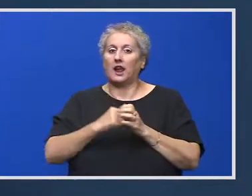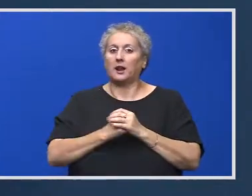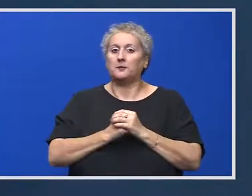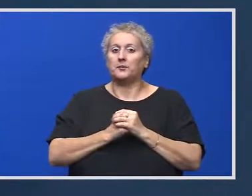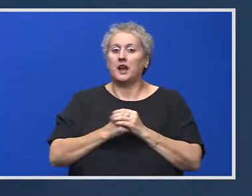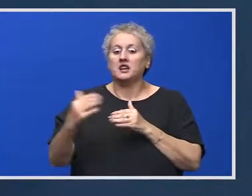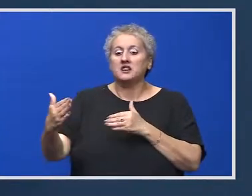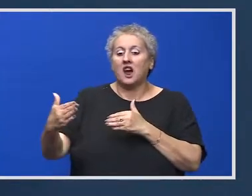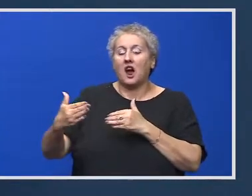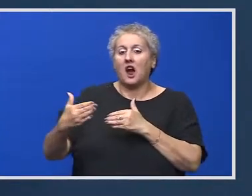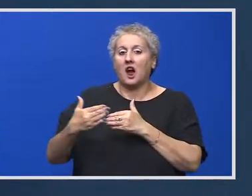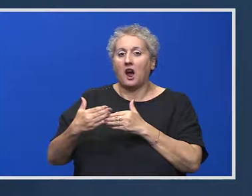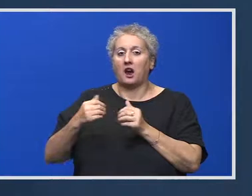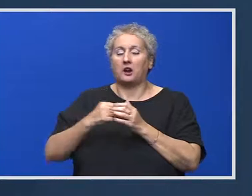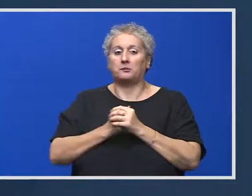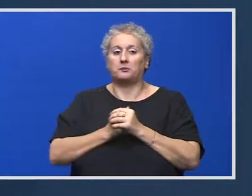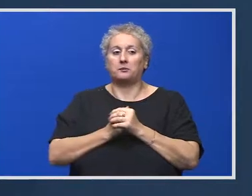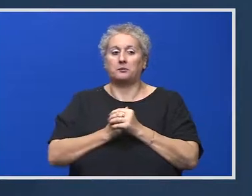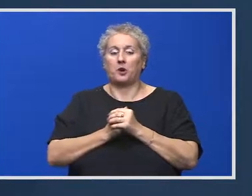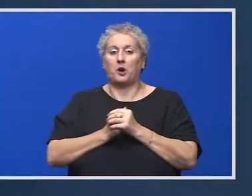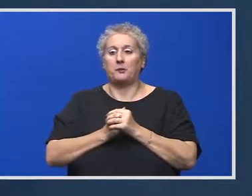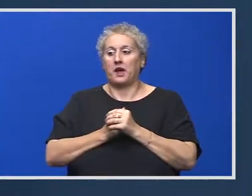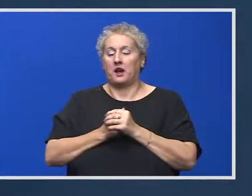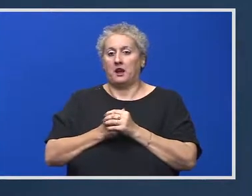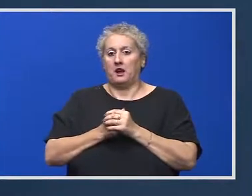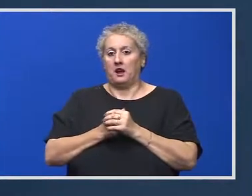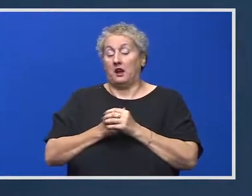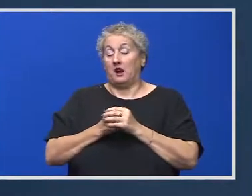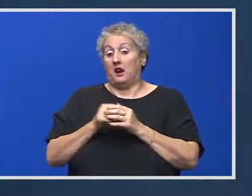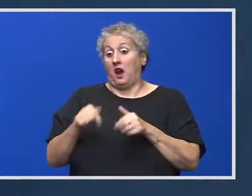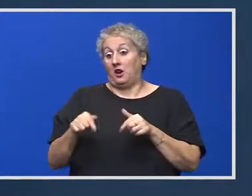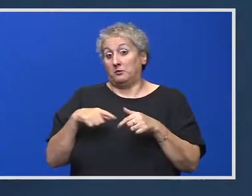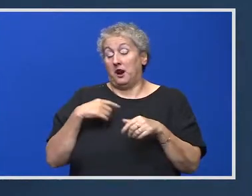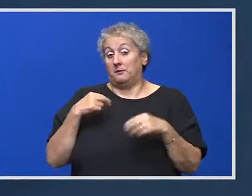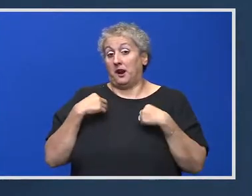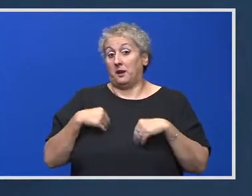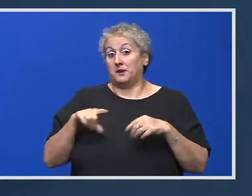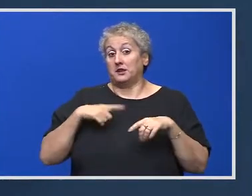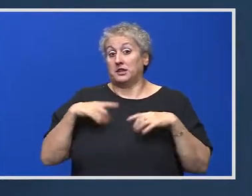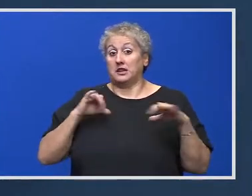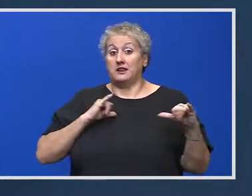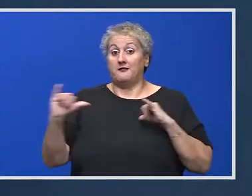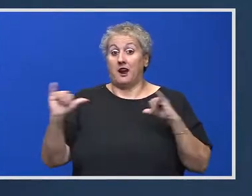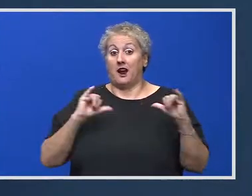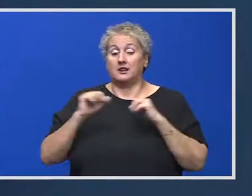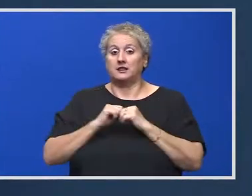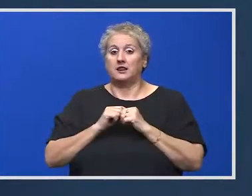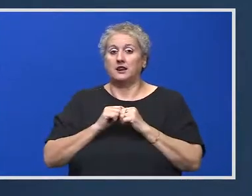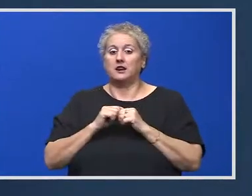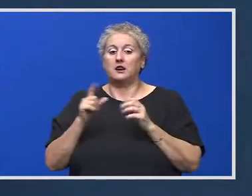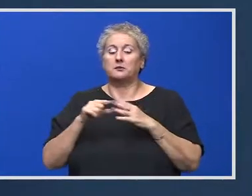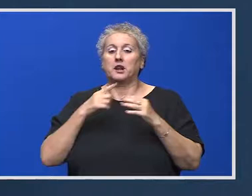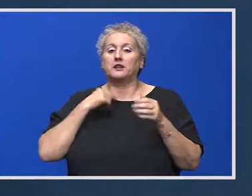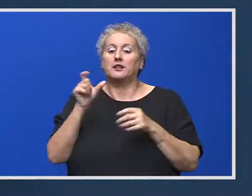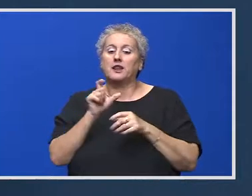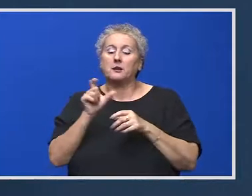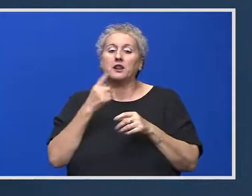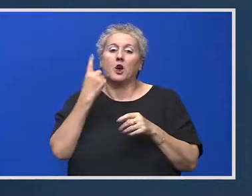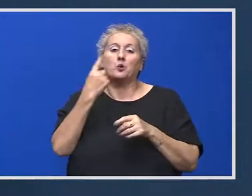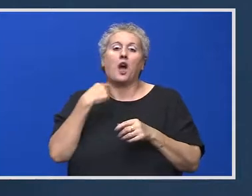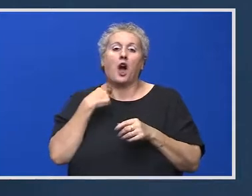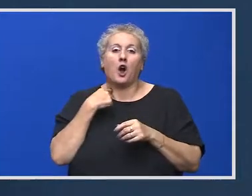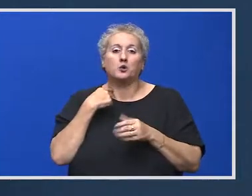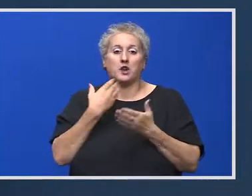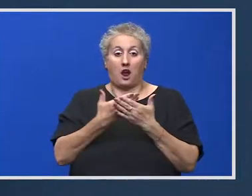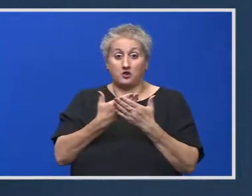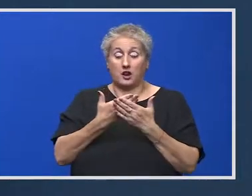se apropie finalul anului și știm foarte bine că parlamentarii intră în vacanță. Prima sarcina a grupului interministerial care se va forma cu termen limită 1 august va